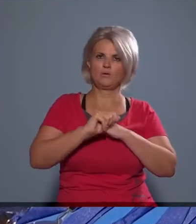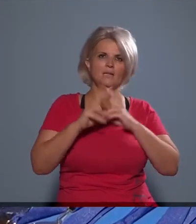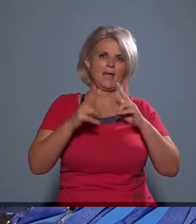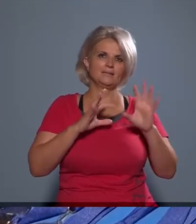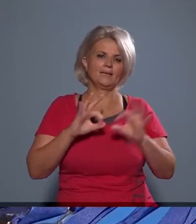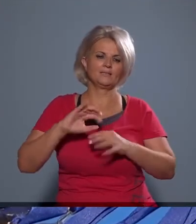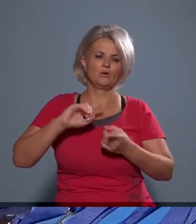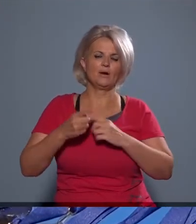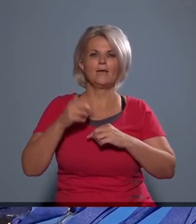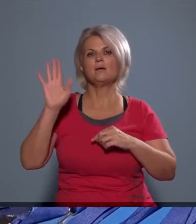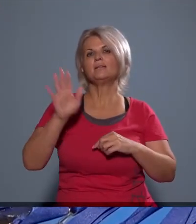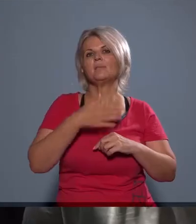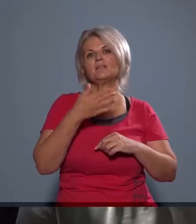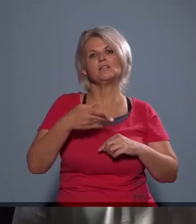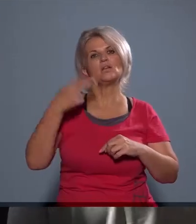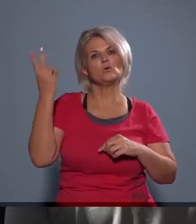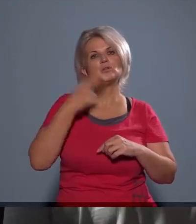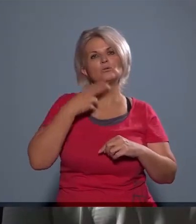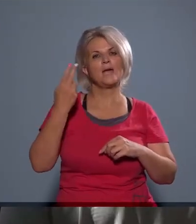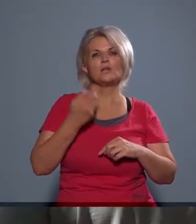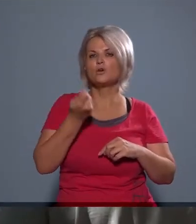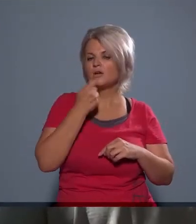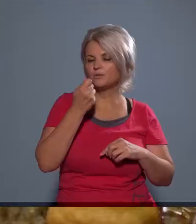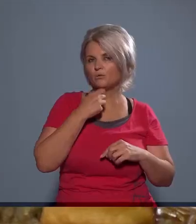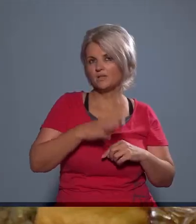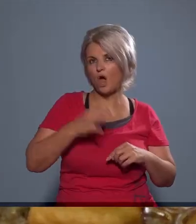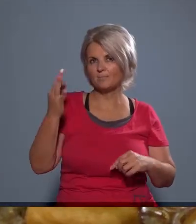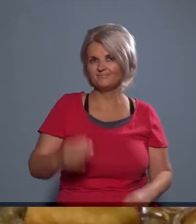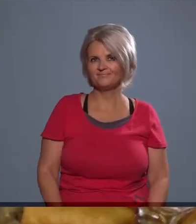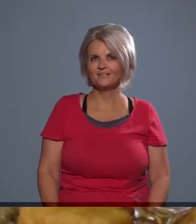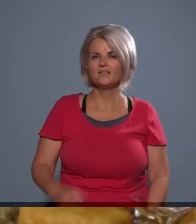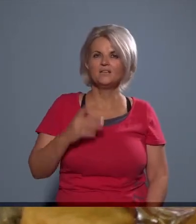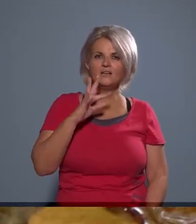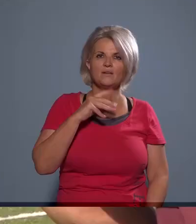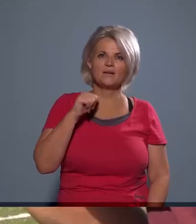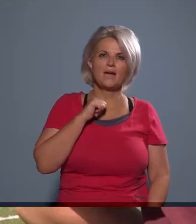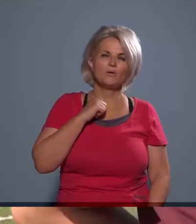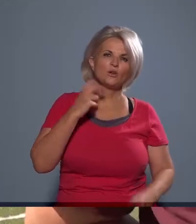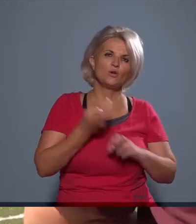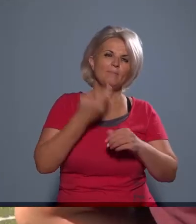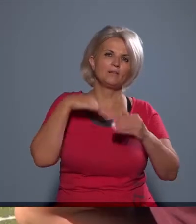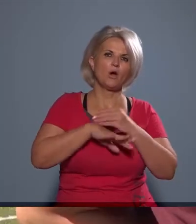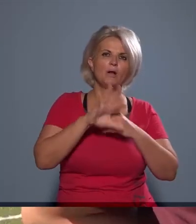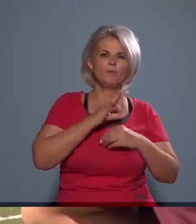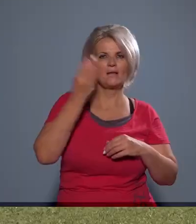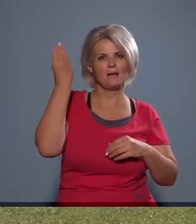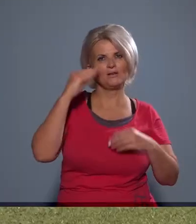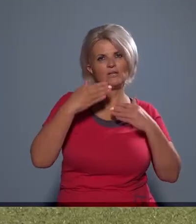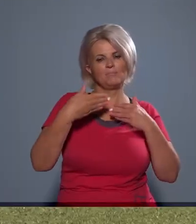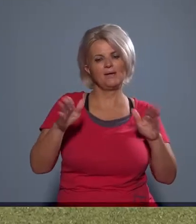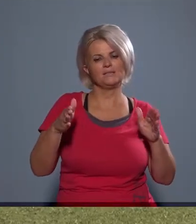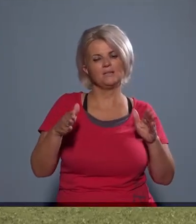éven nem csak a focira lehet készülni, hanem a Nemzetiségi Kultúrális és Gasztronómiai Napra is. Radványi Gábor, Kőbánya